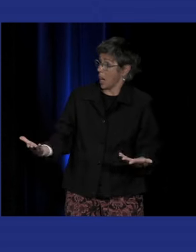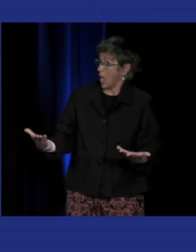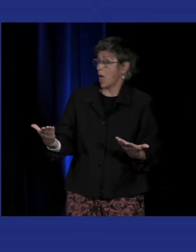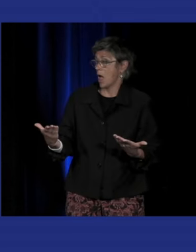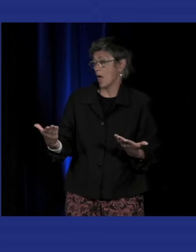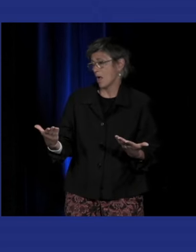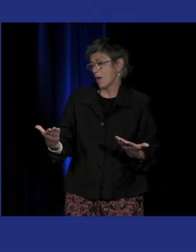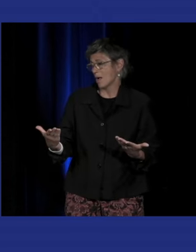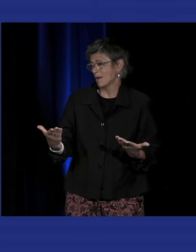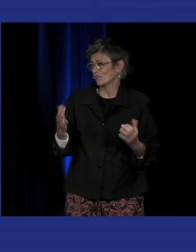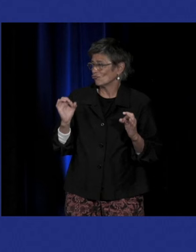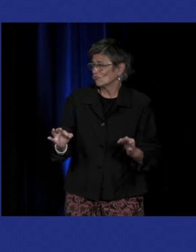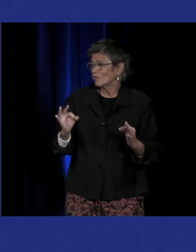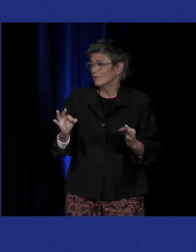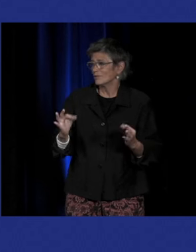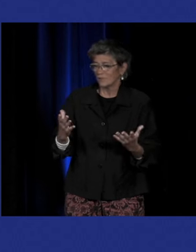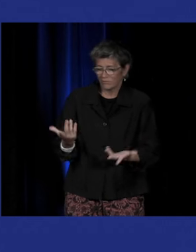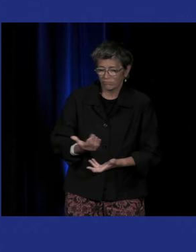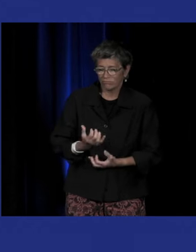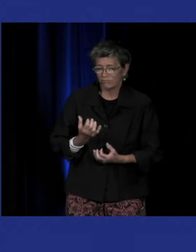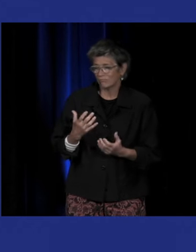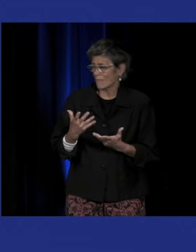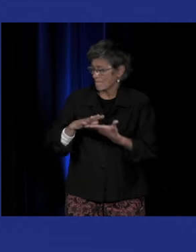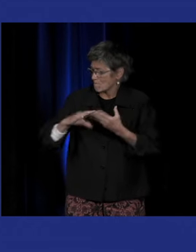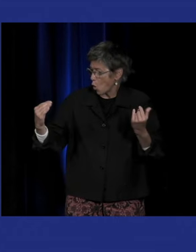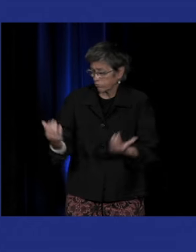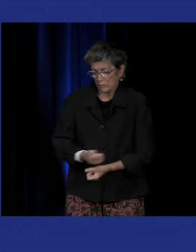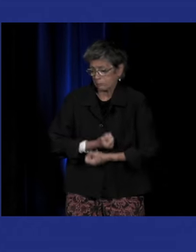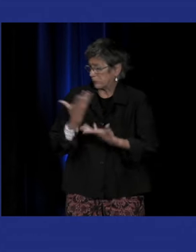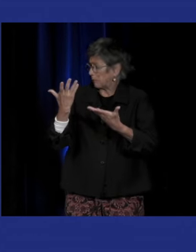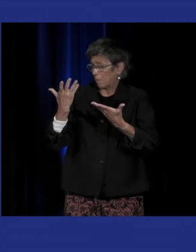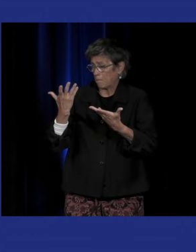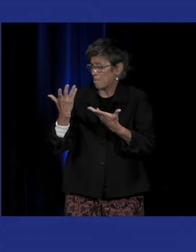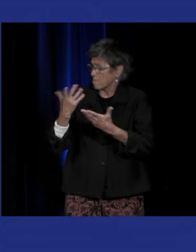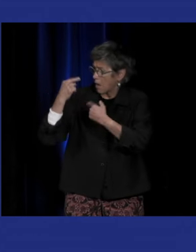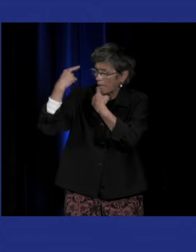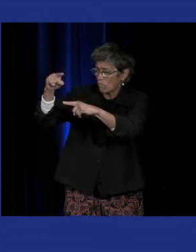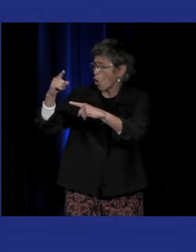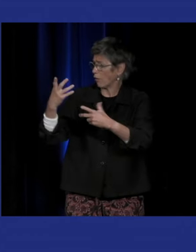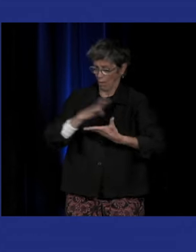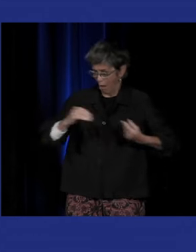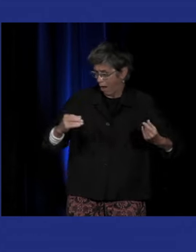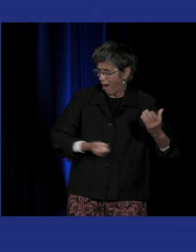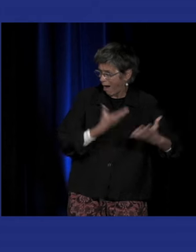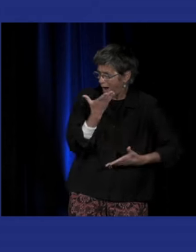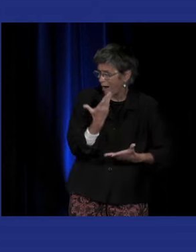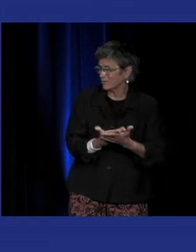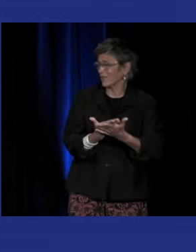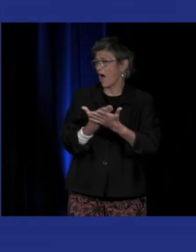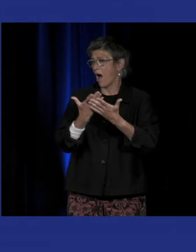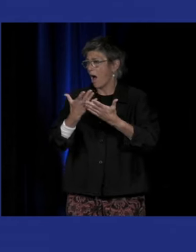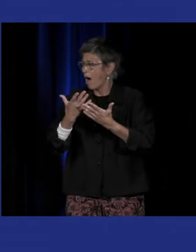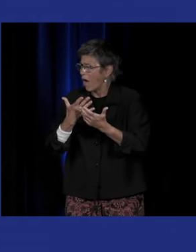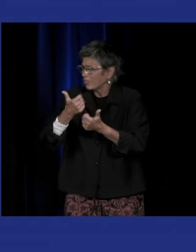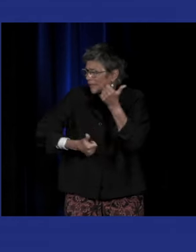manière justement d'exprimer non seulement la révolte, mais aussi les créations, les défis, les valeurs